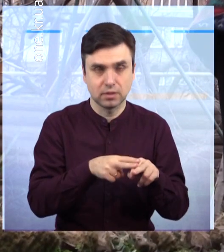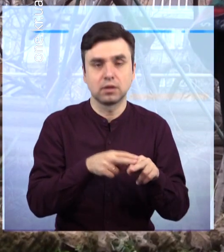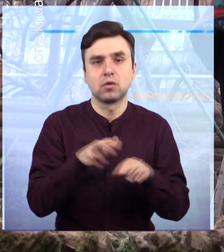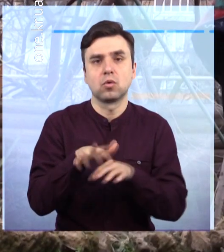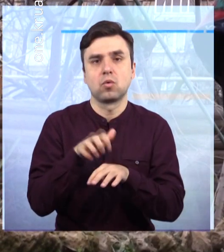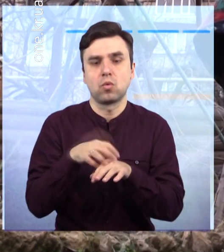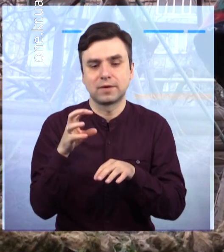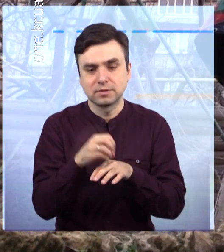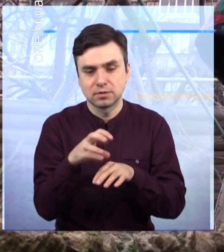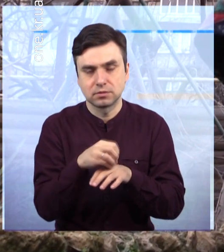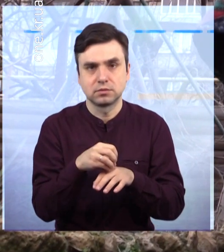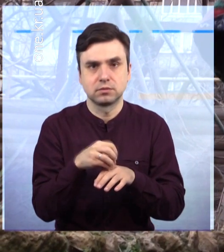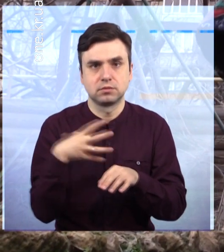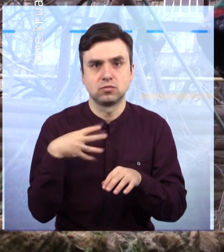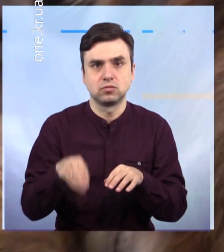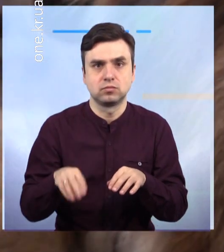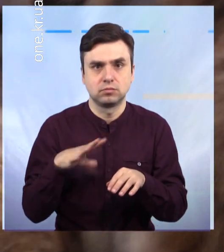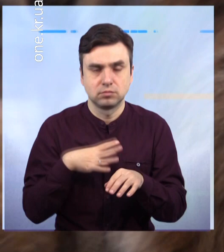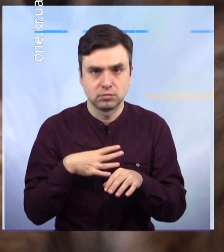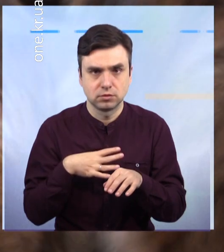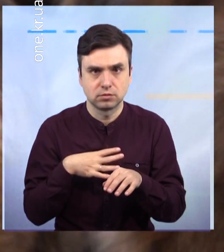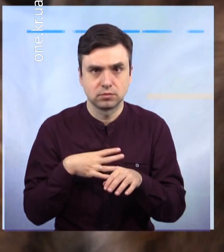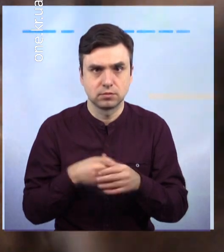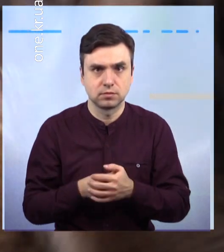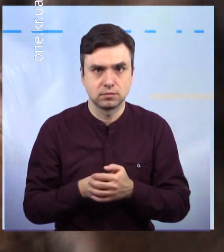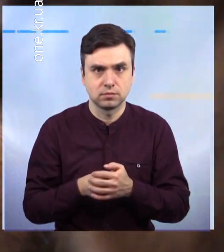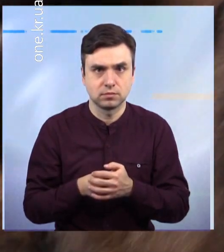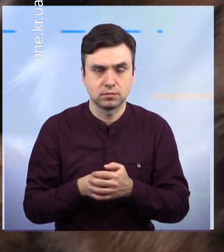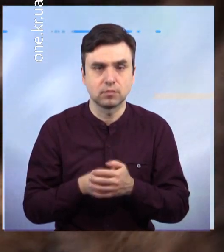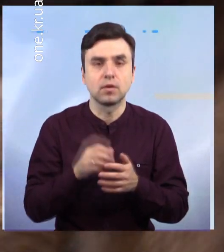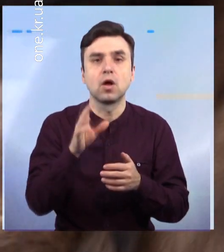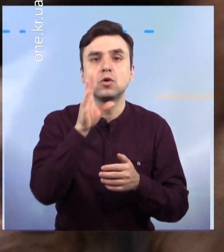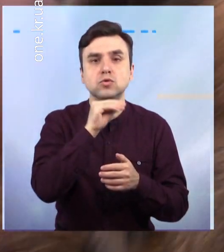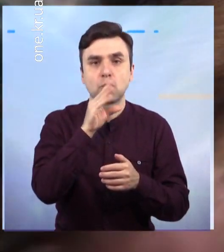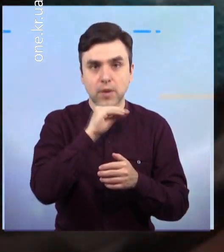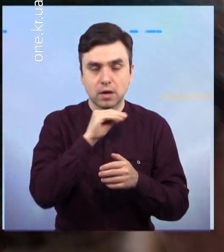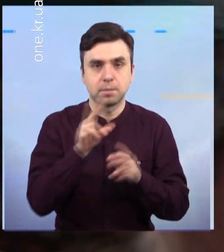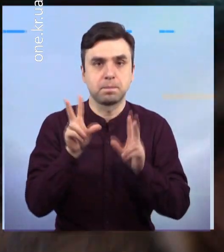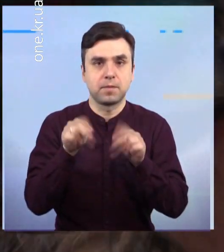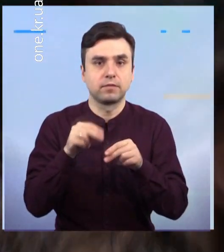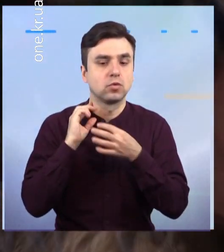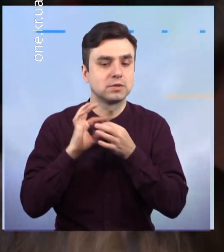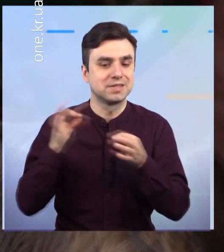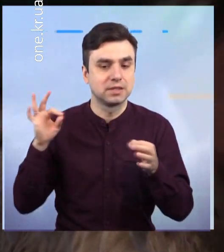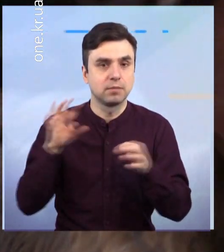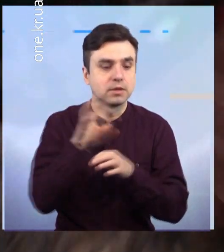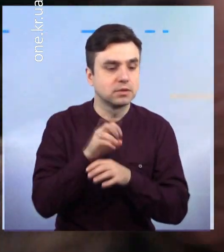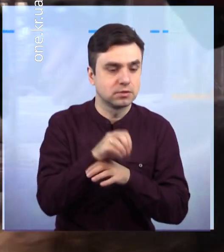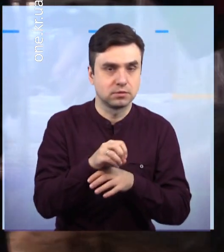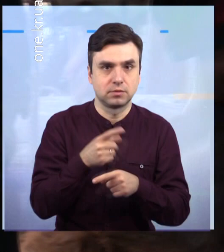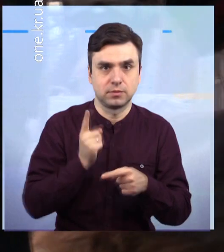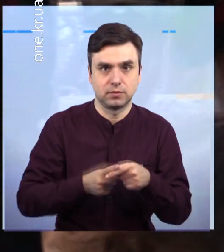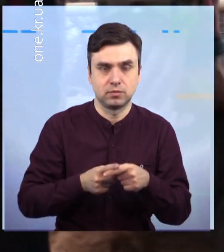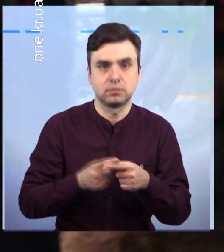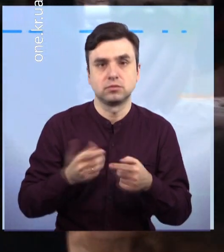вбивчу ковбасу у себе на подвір'ї ця пані. Через небезпечний продукт померла її кішка Маня. Пухнаста прожила в родині шість років.